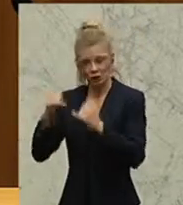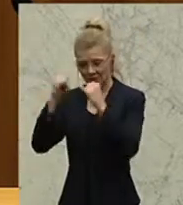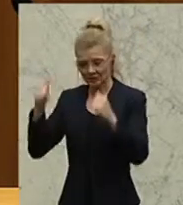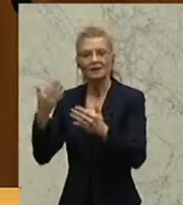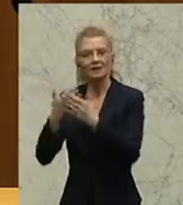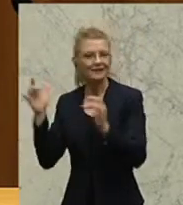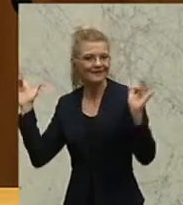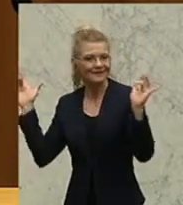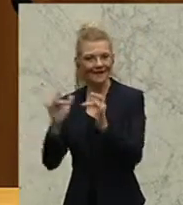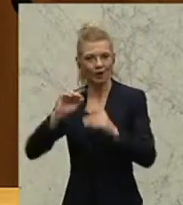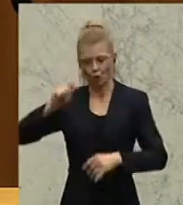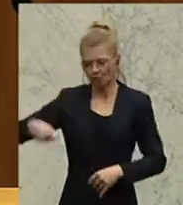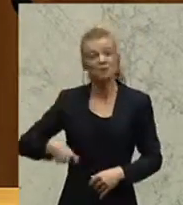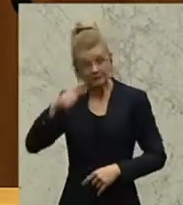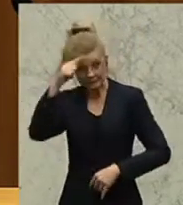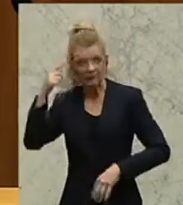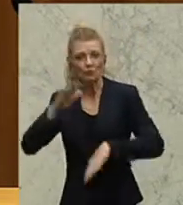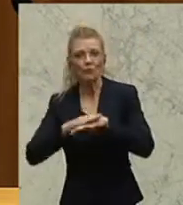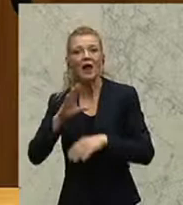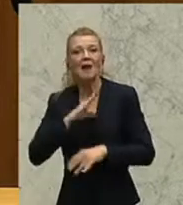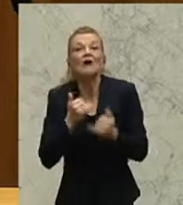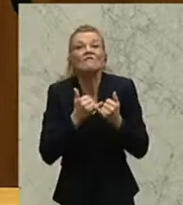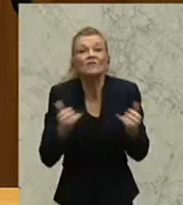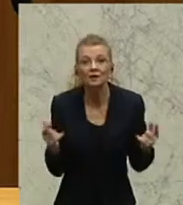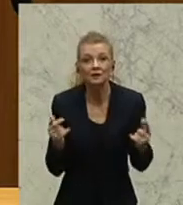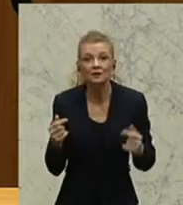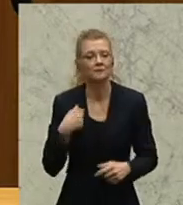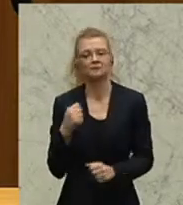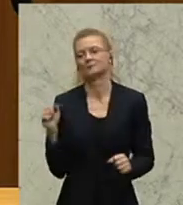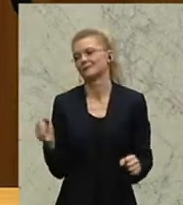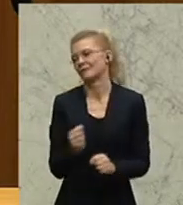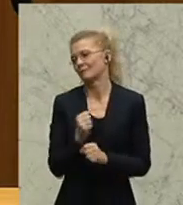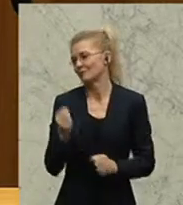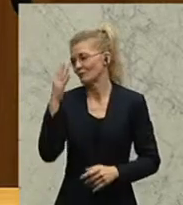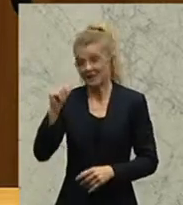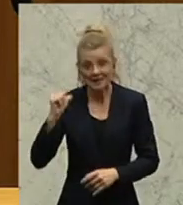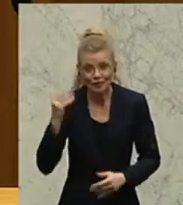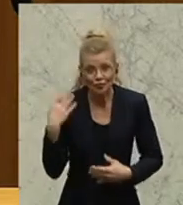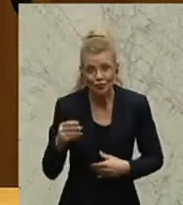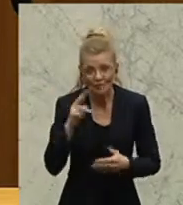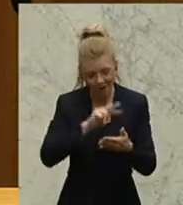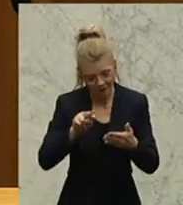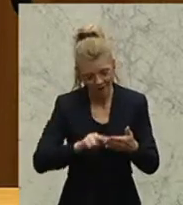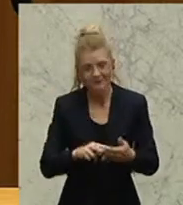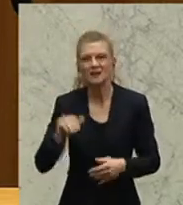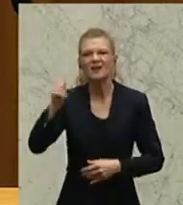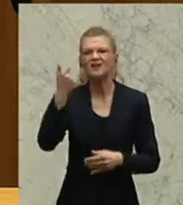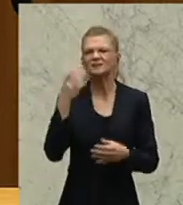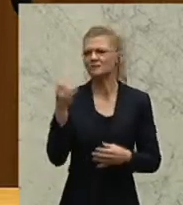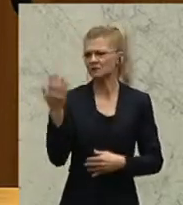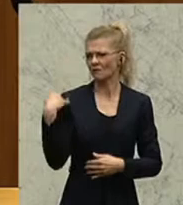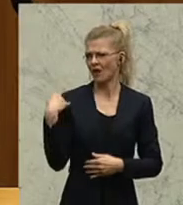das ist durchaus sinnvoll. Nur wie? Das ist wirklich unglaublich. Ich habe es gestern noch einmal durchgelesen. Erstens einmal hat man